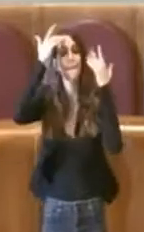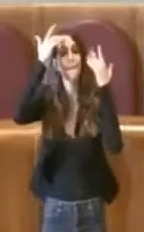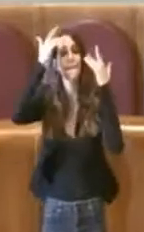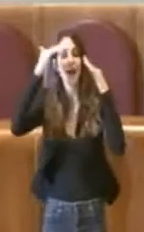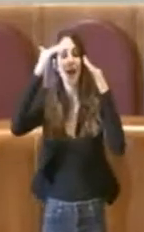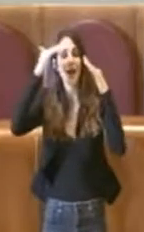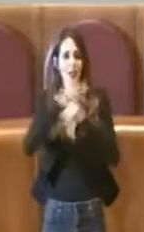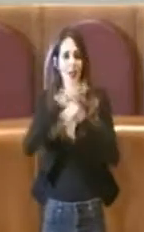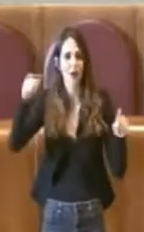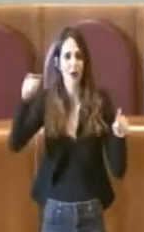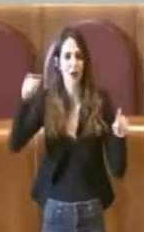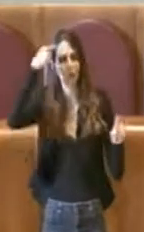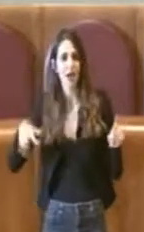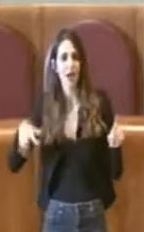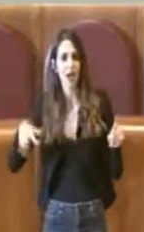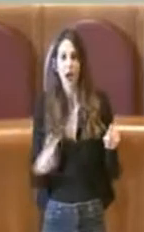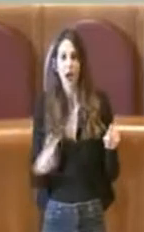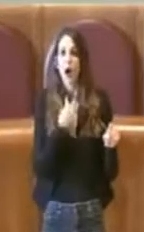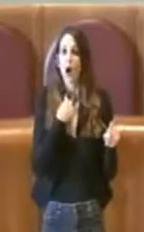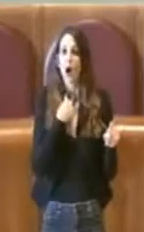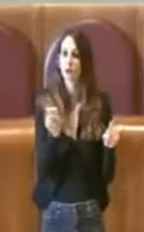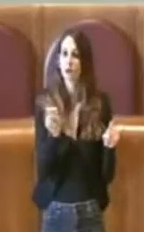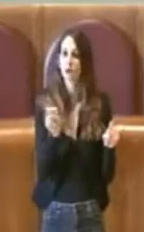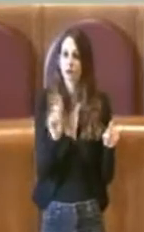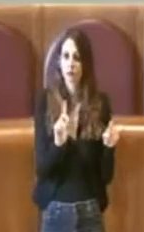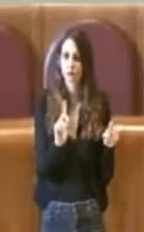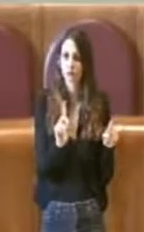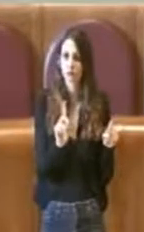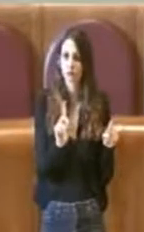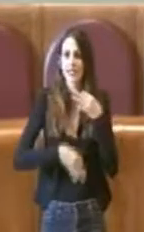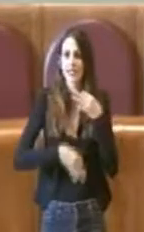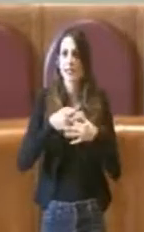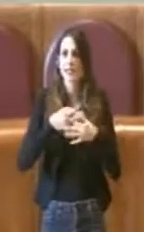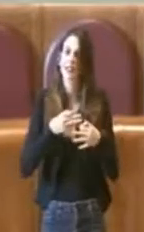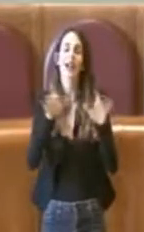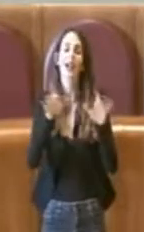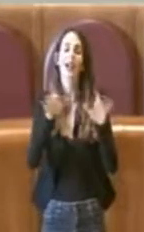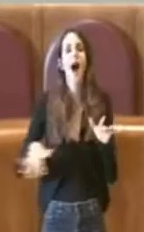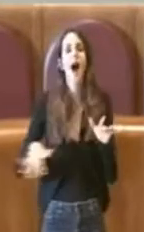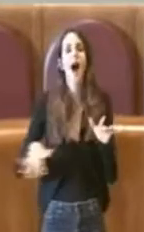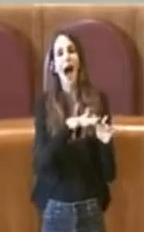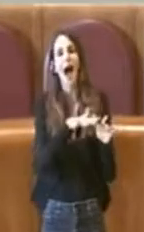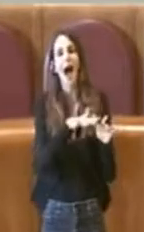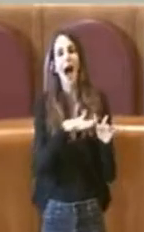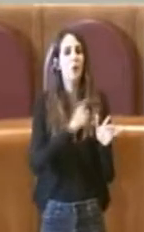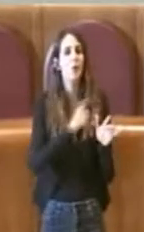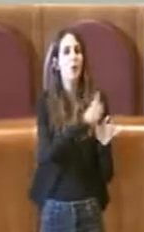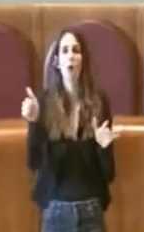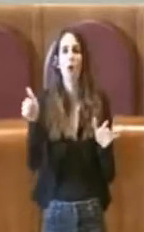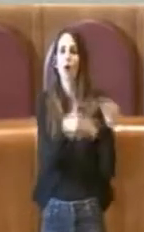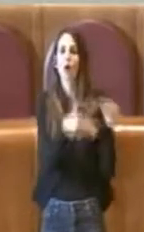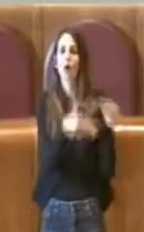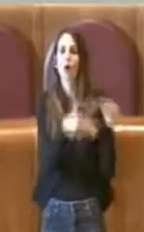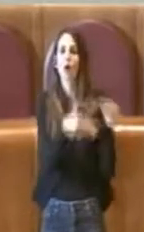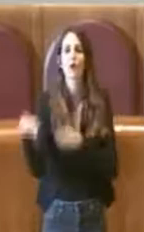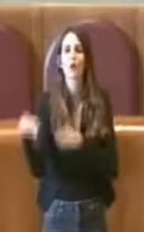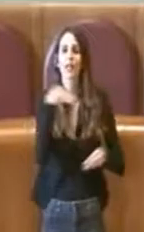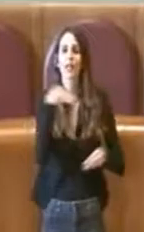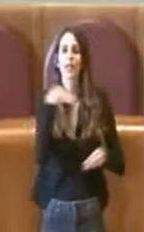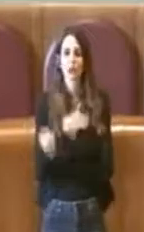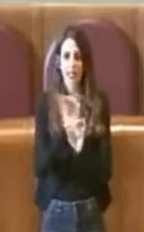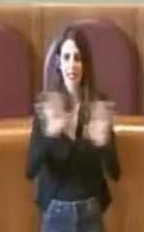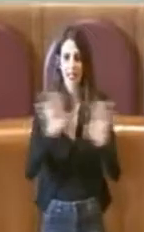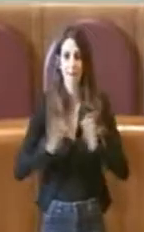non vincolante per il voto di aula. Dopodiché, quando le delibere arrivano in aula, io